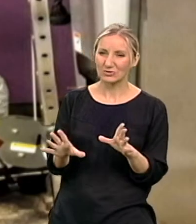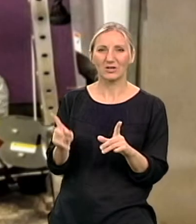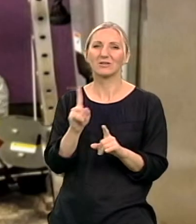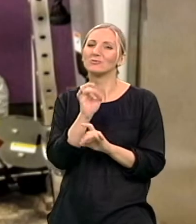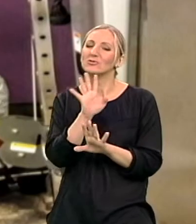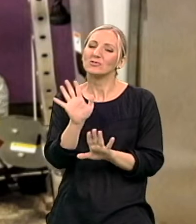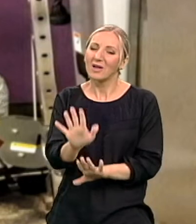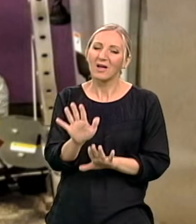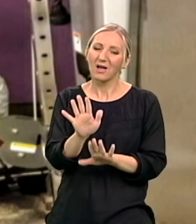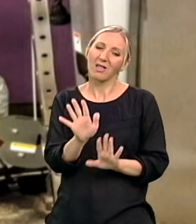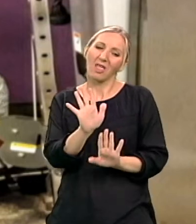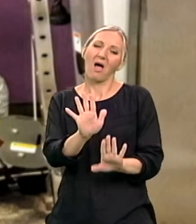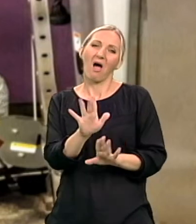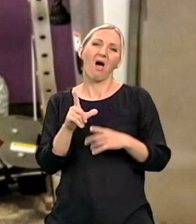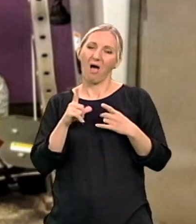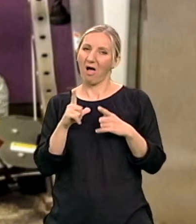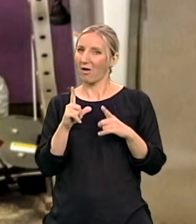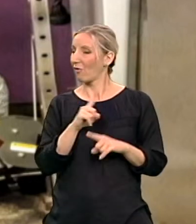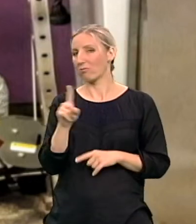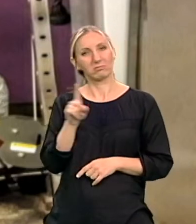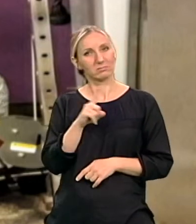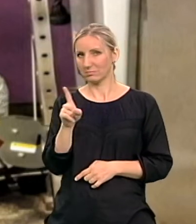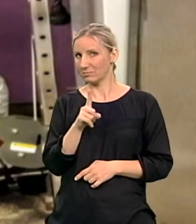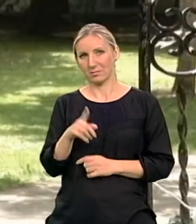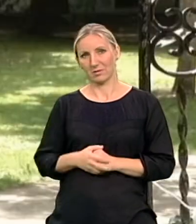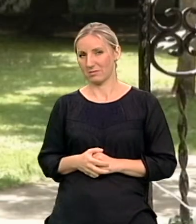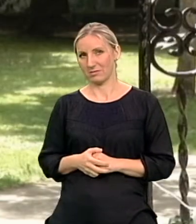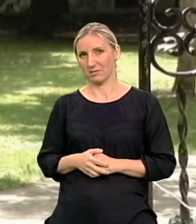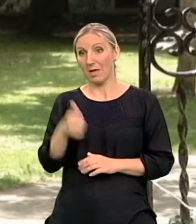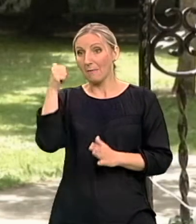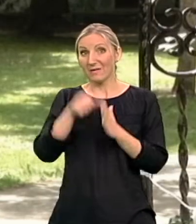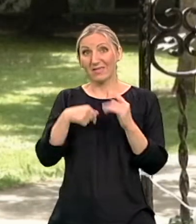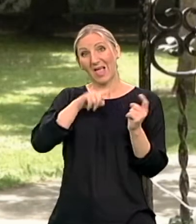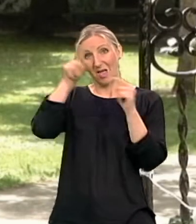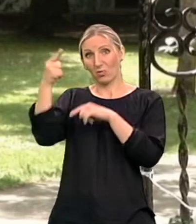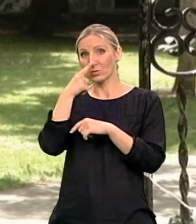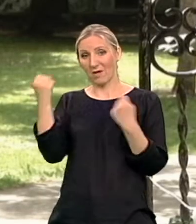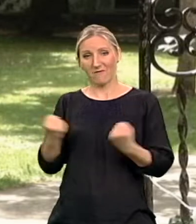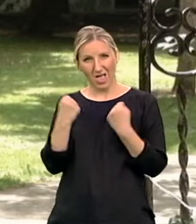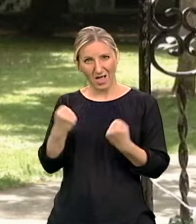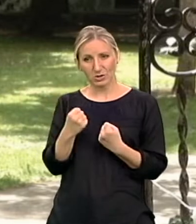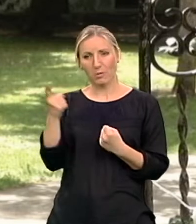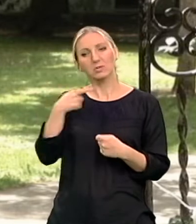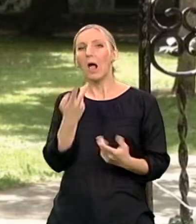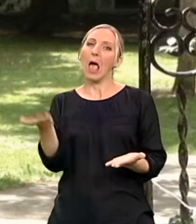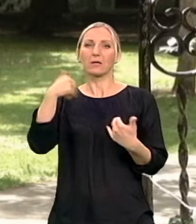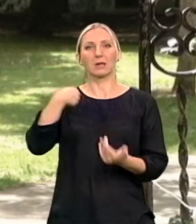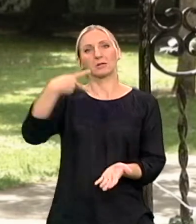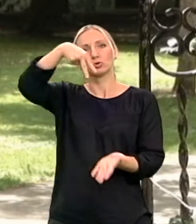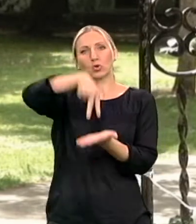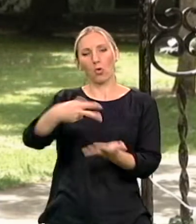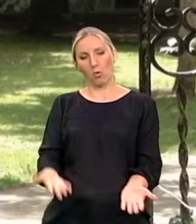ni da radimo. To ti je što ti je i slično tako da kažem. Prvi dan kada sam došla tamo na vežbu oni su mi rekao ja djete dignemo da stojiš.